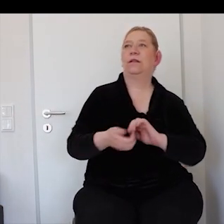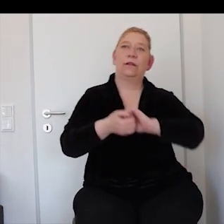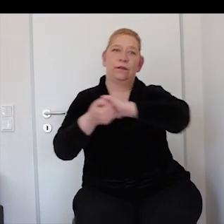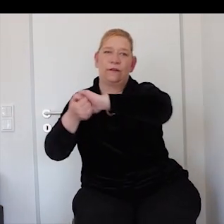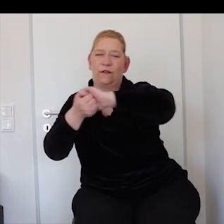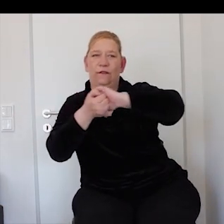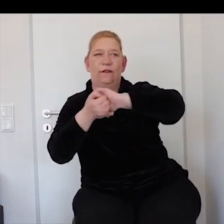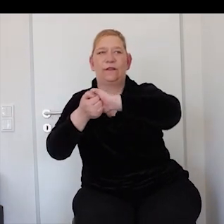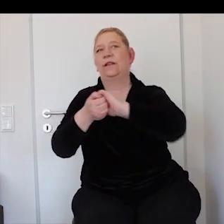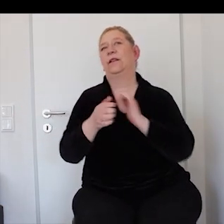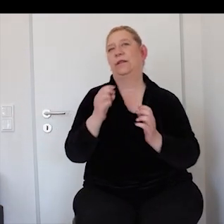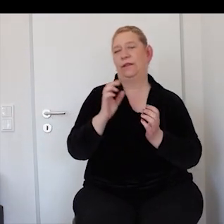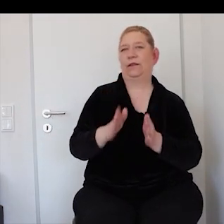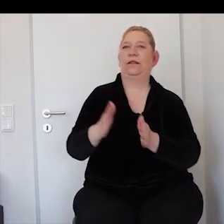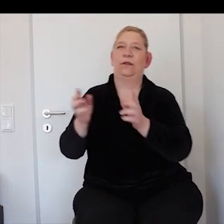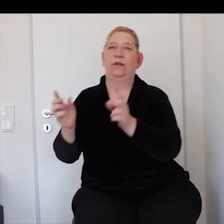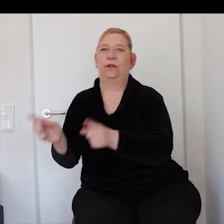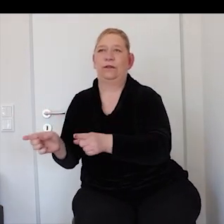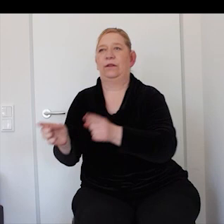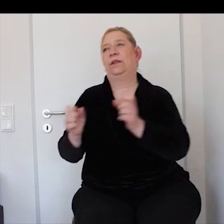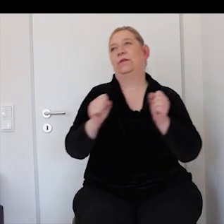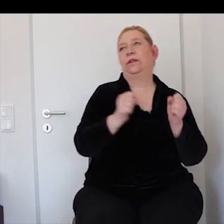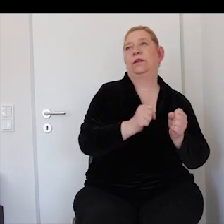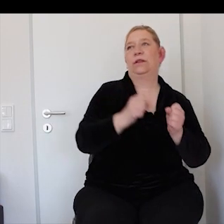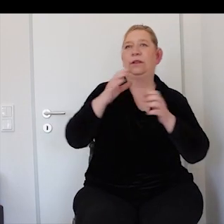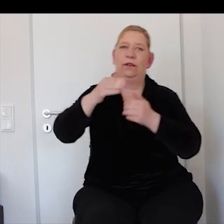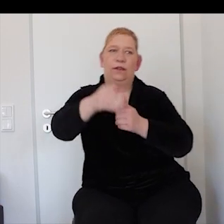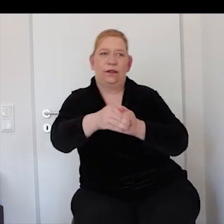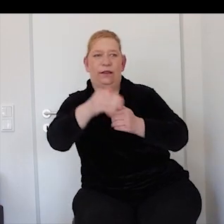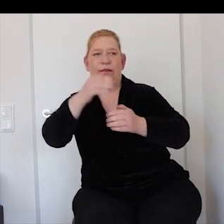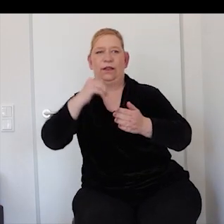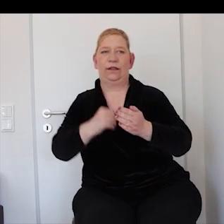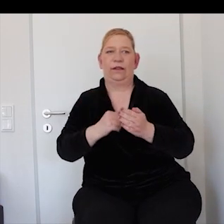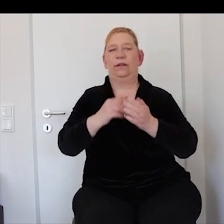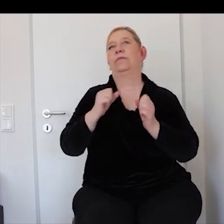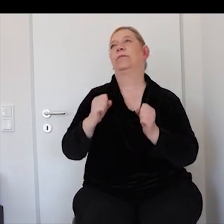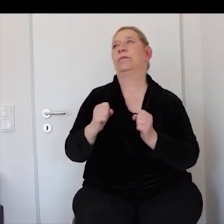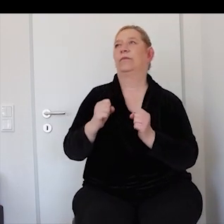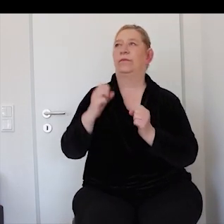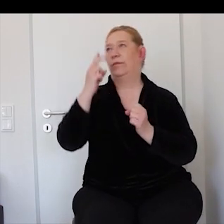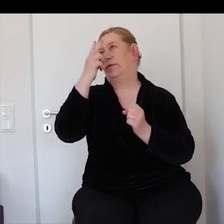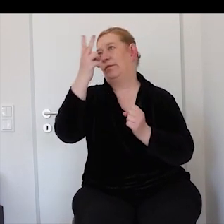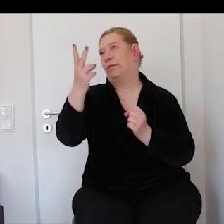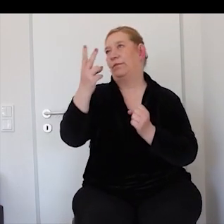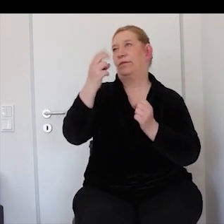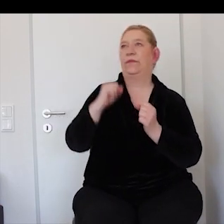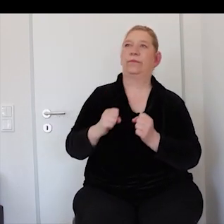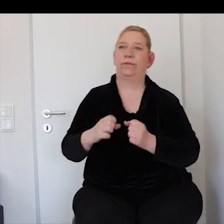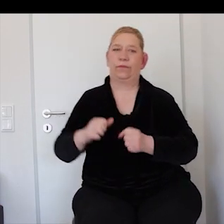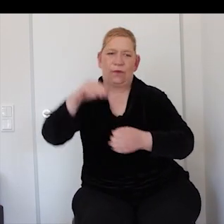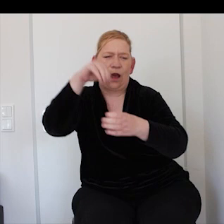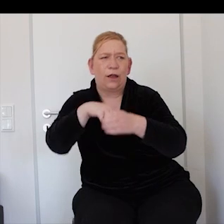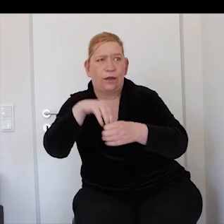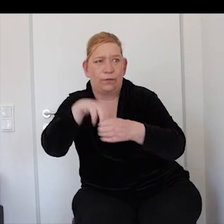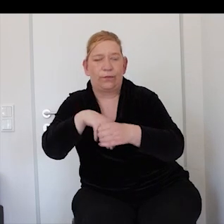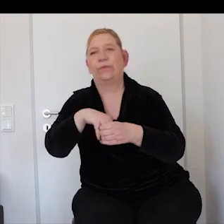Erleben wir die Ebenen Wir suchen und finden und jeder ist ein Teil Und in